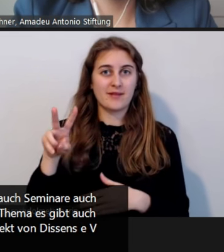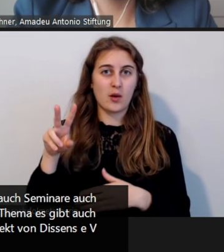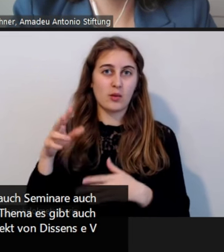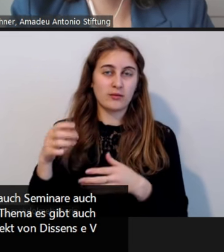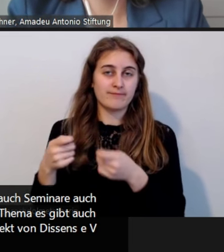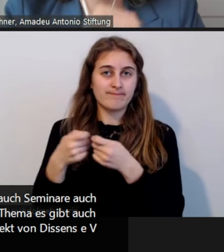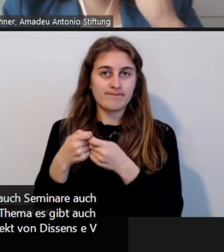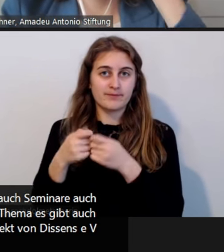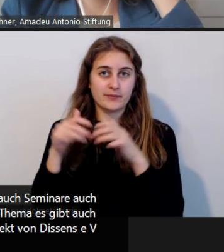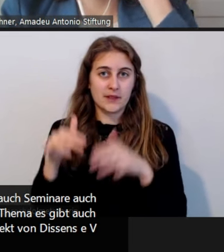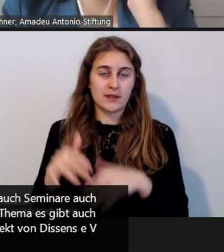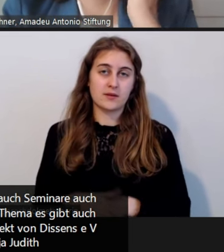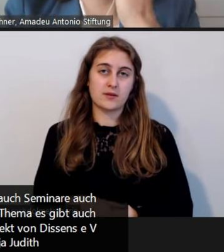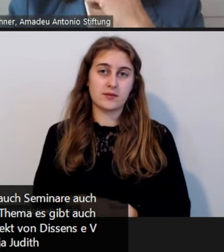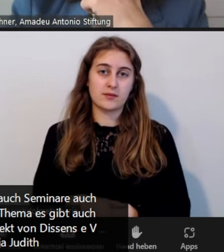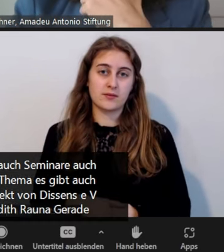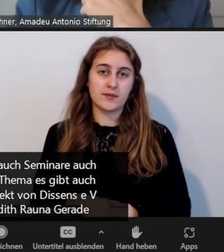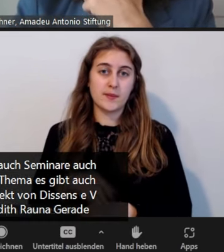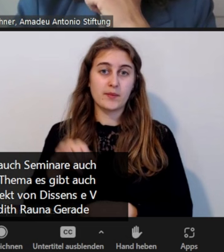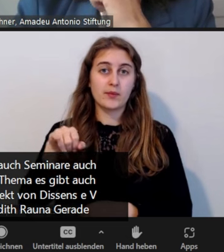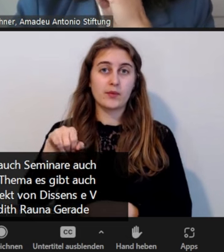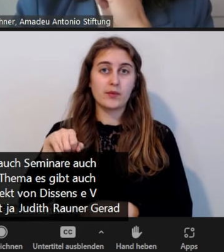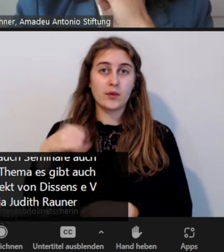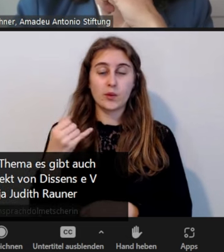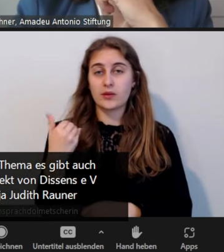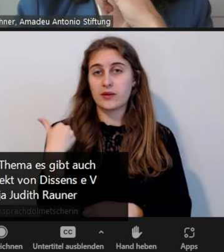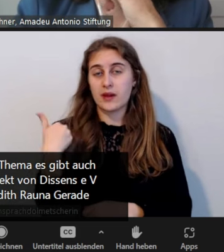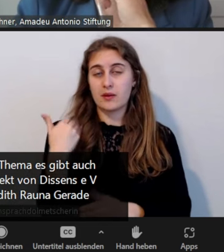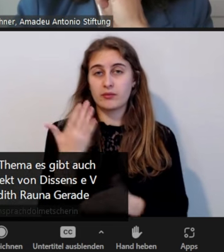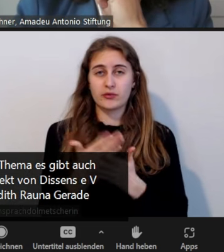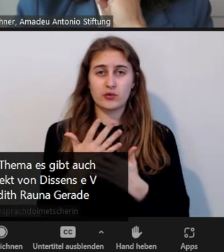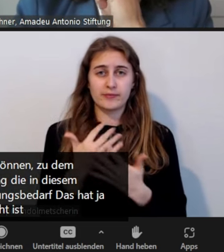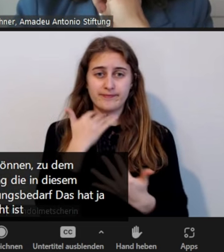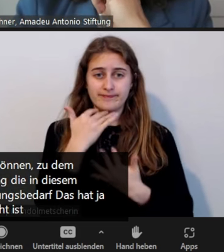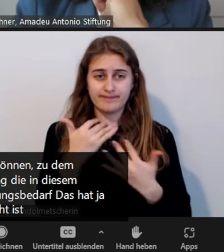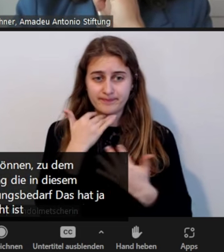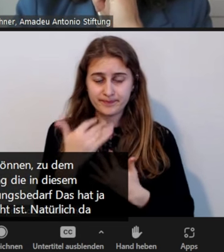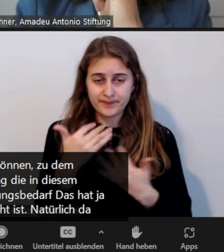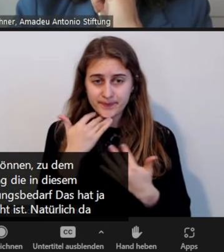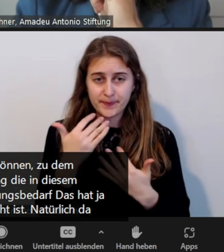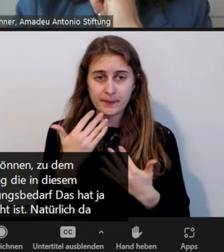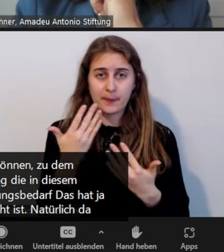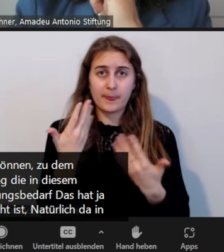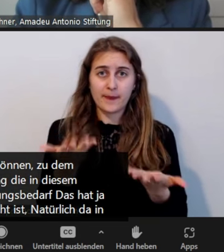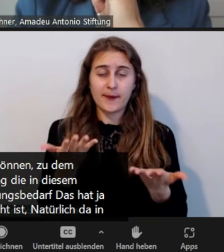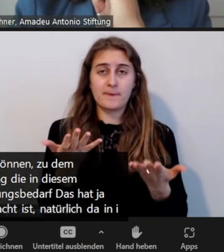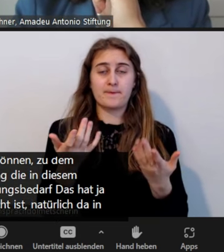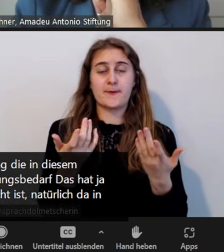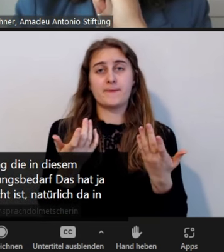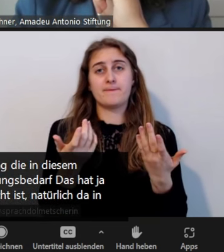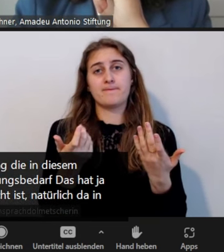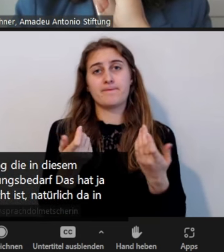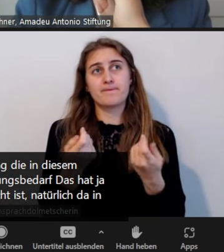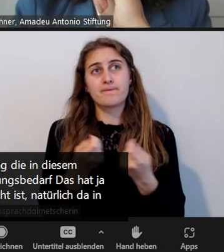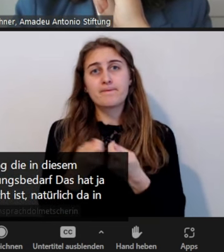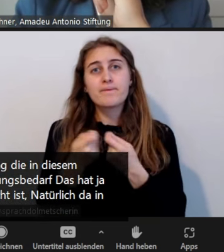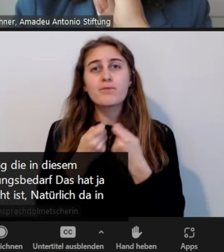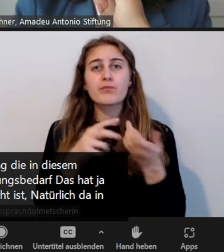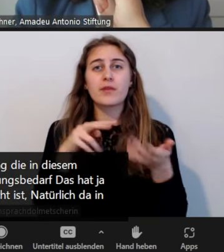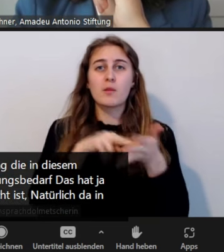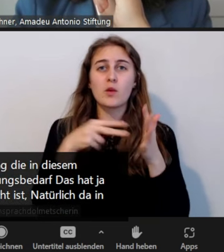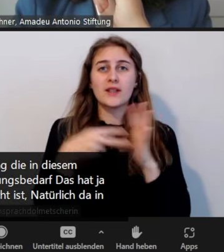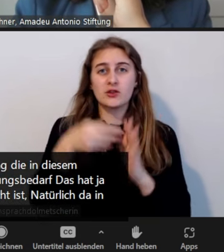Der Handlungsbedarf, das hat ja Judith Rahner gerade auch schon deutlich gemacht, ist natürlich da in der politischen Bildungsarbeit,